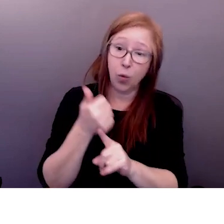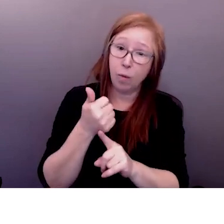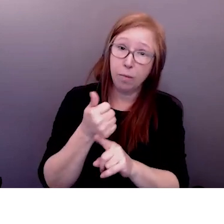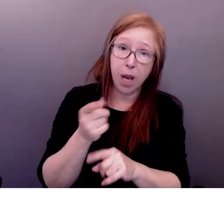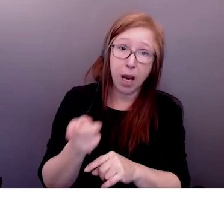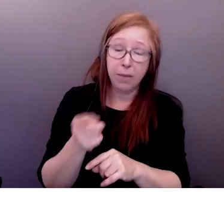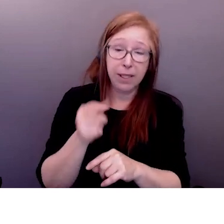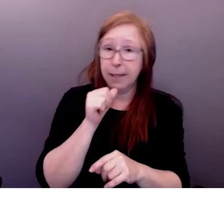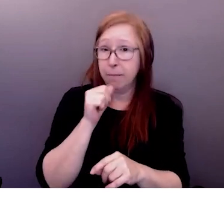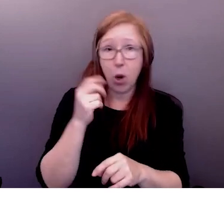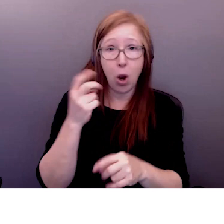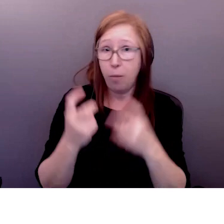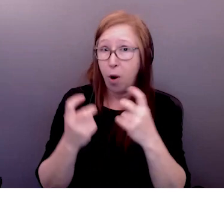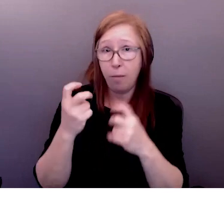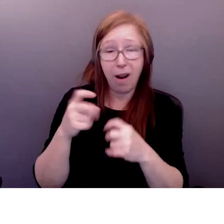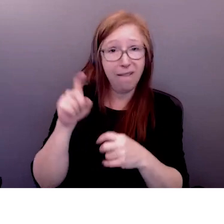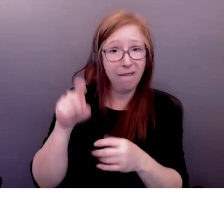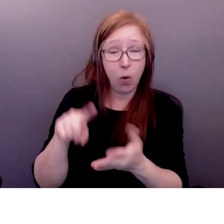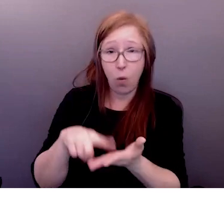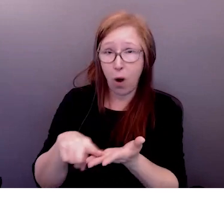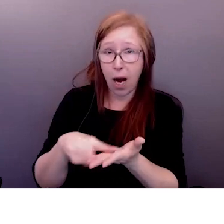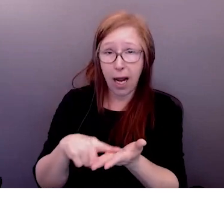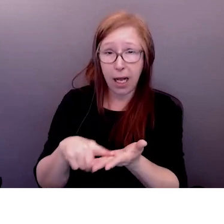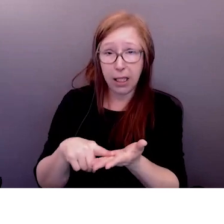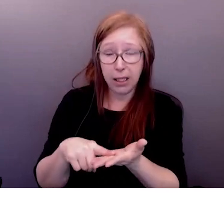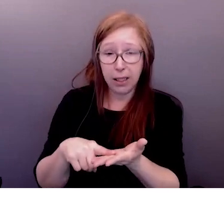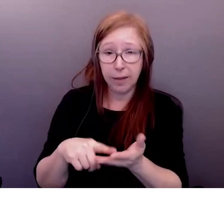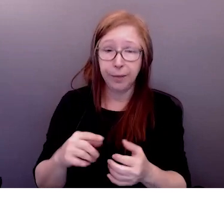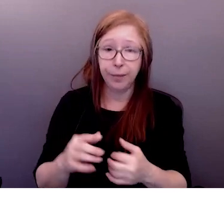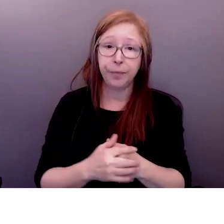ce n'est pas le fait d'avoir cette